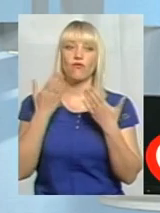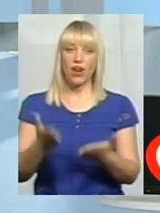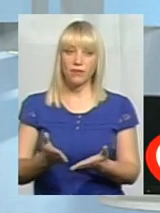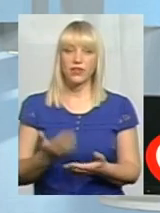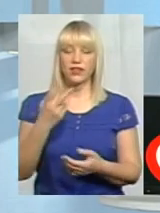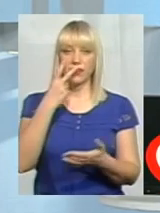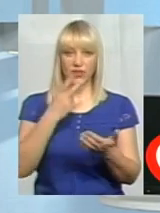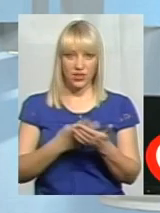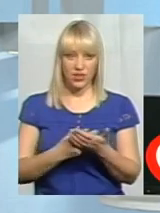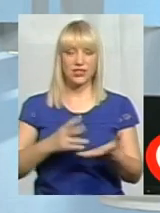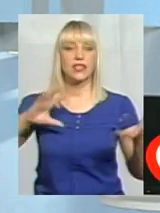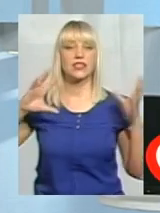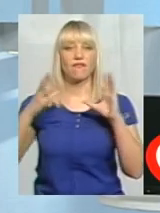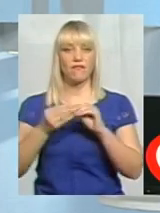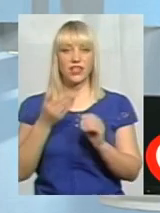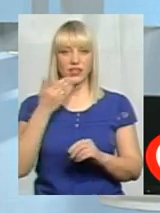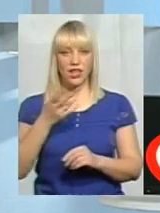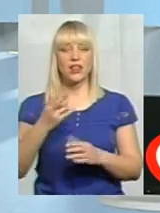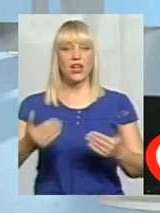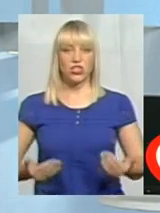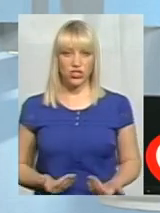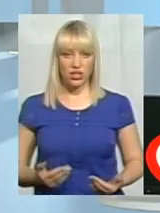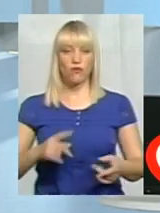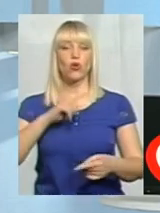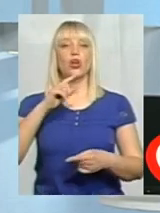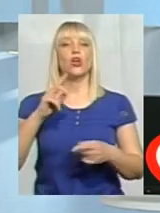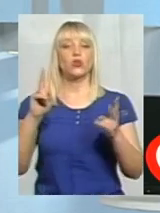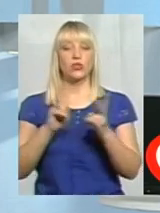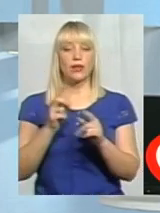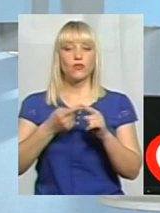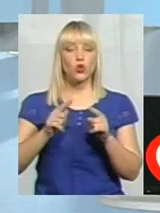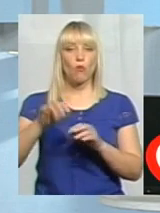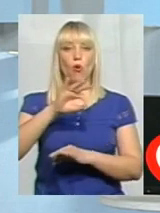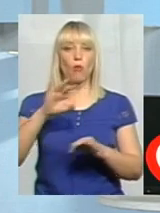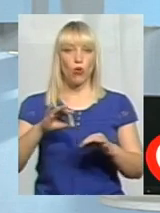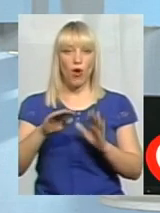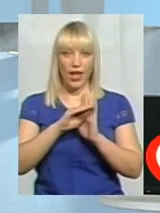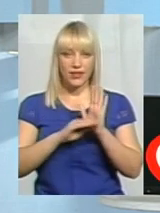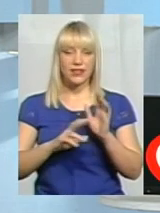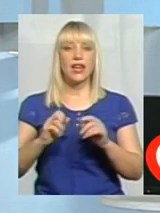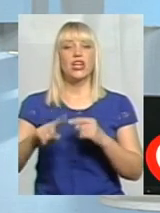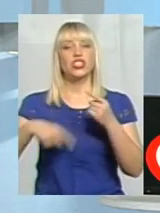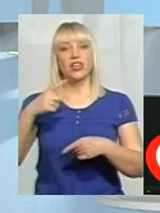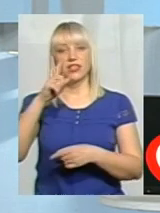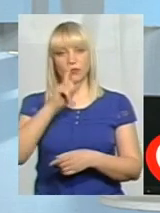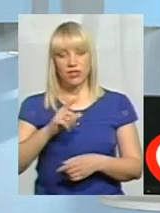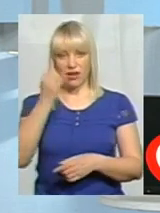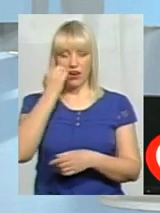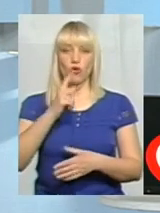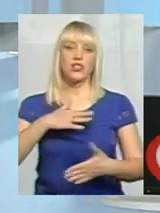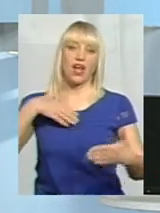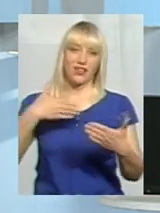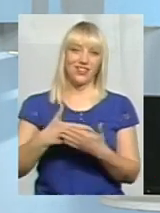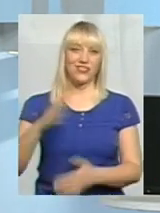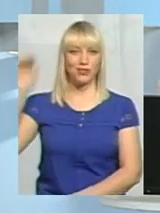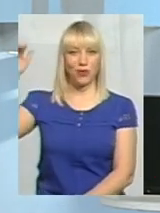Ви дивились «Звіти на живо». Зустрінемося у цьому проєкті уже через місяць. Дякую вам за активність.